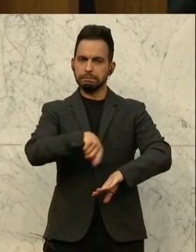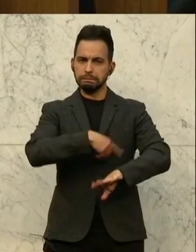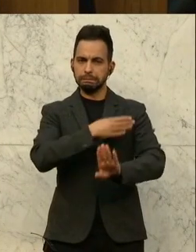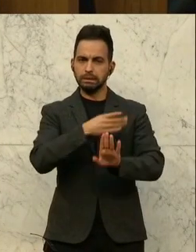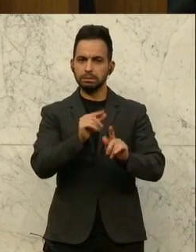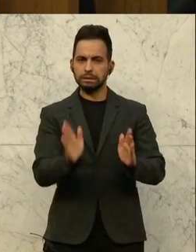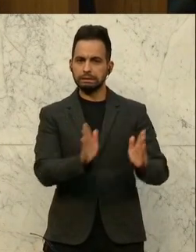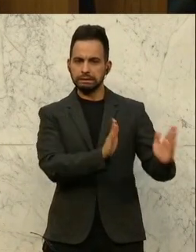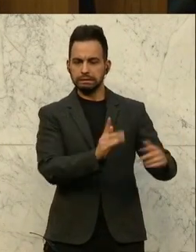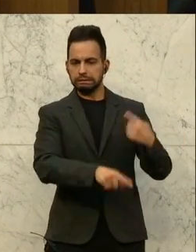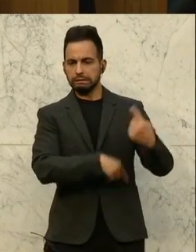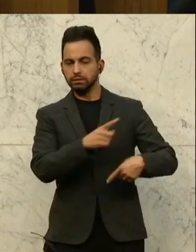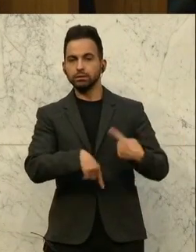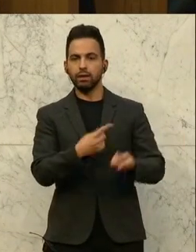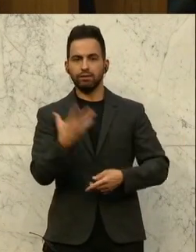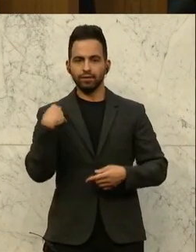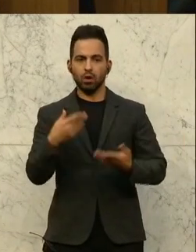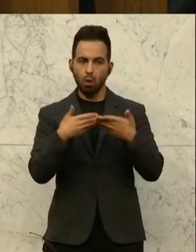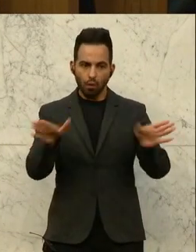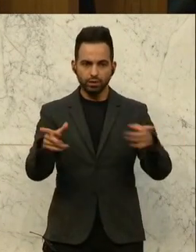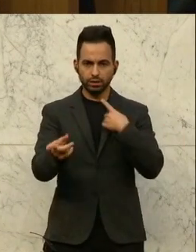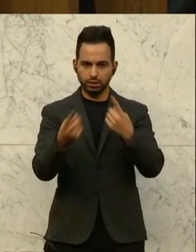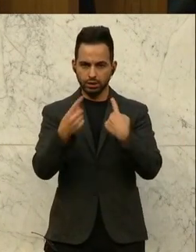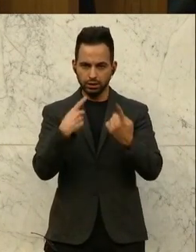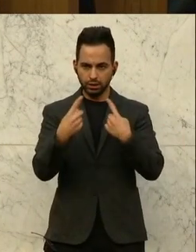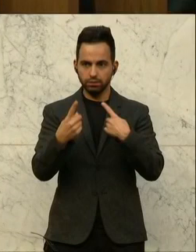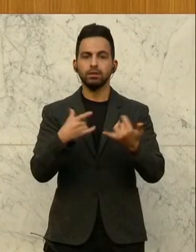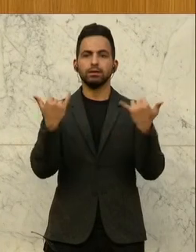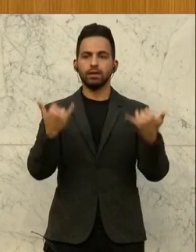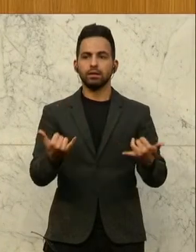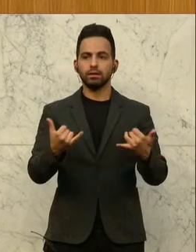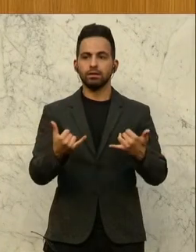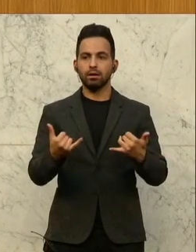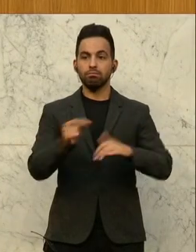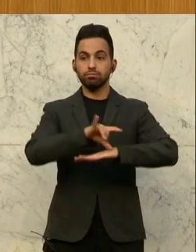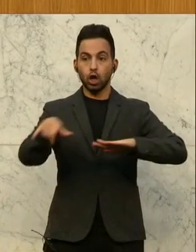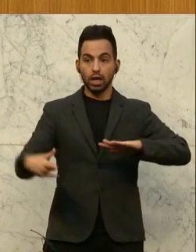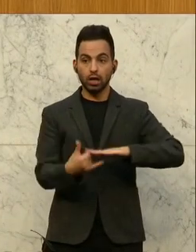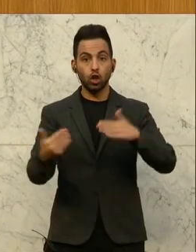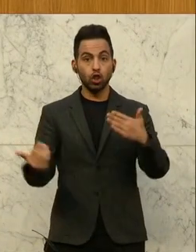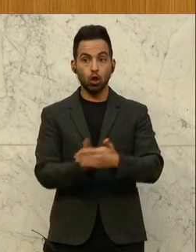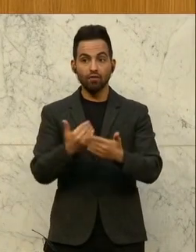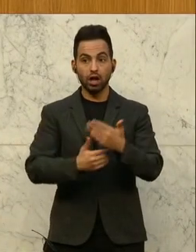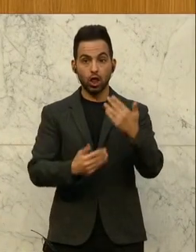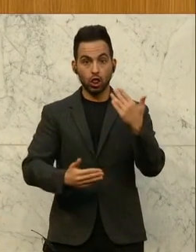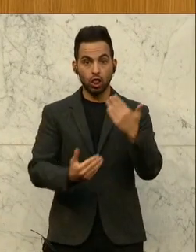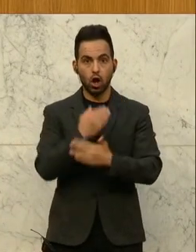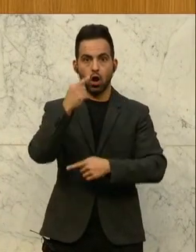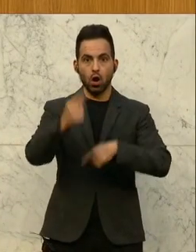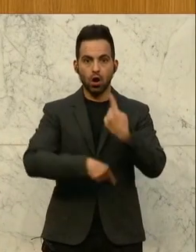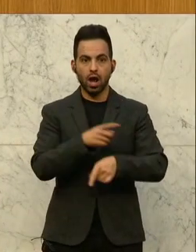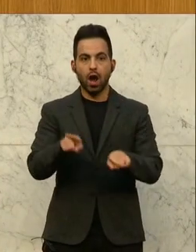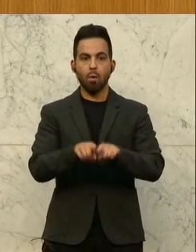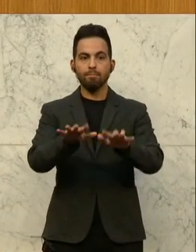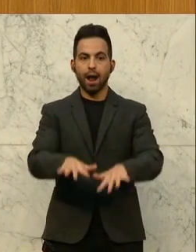wieder ad acta gelegt und dann offengesprochen mit aller Vehemenz sind wir dieses Projekt, diese Novelle neu angegangen. Und haben dann einfach auch die